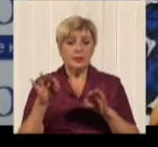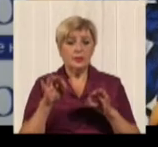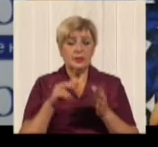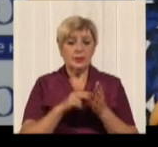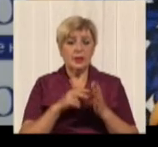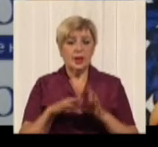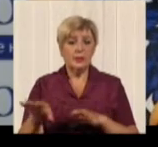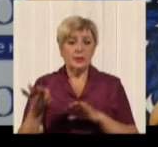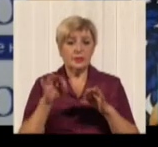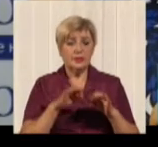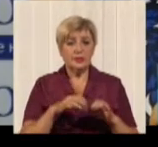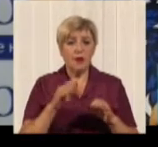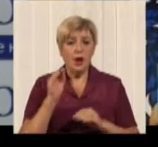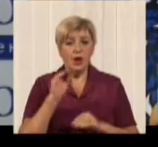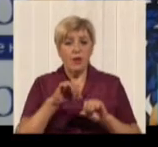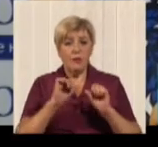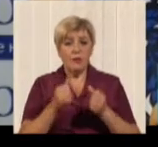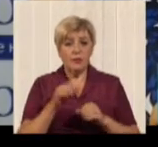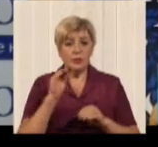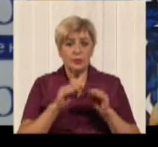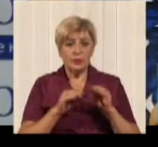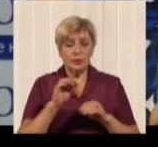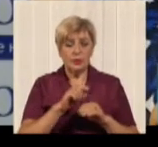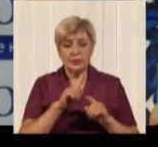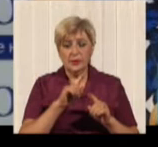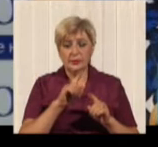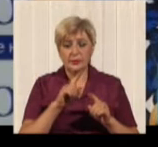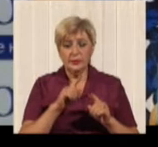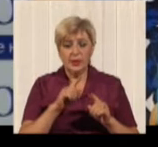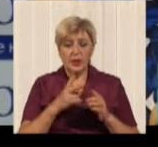основе фактичної себевартости, яка склалася за відповідний період.